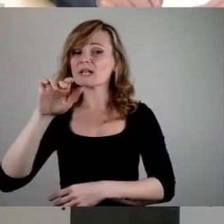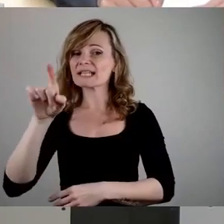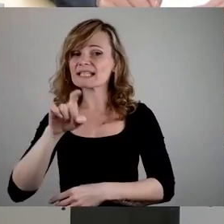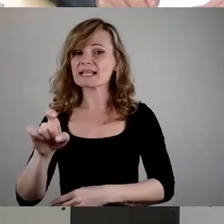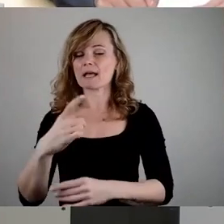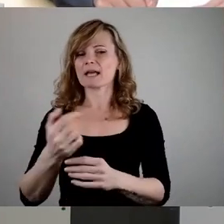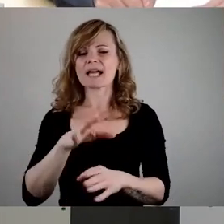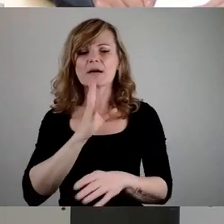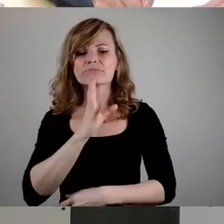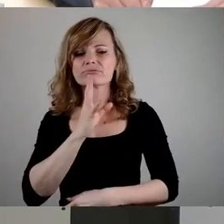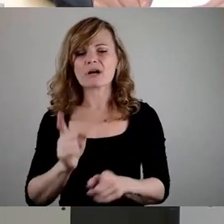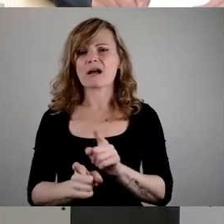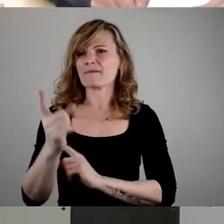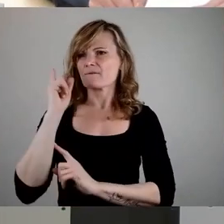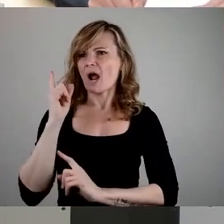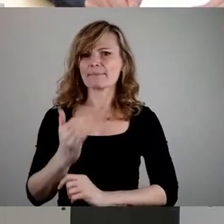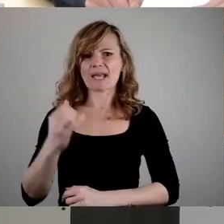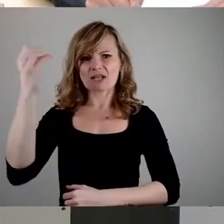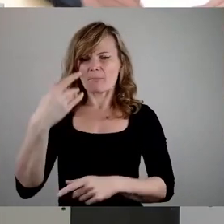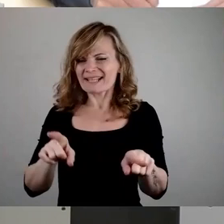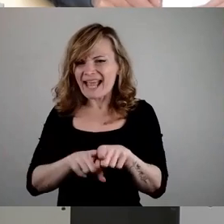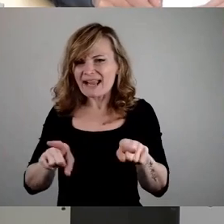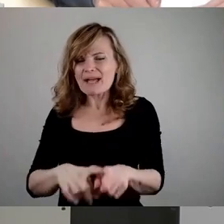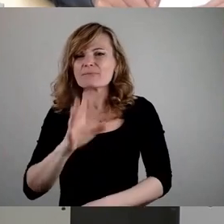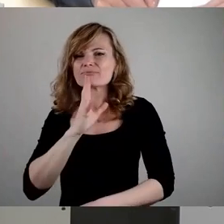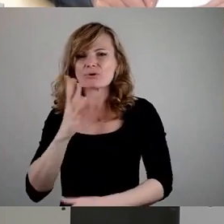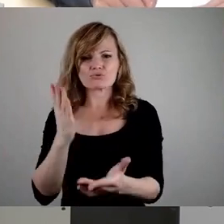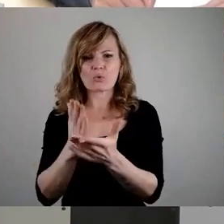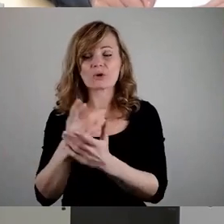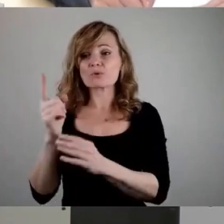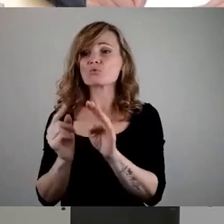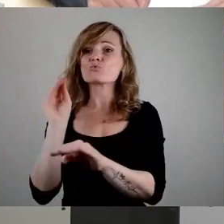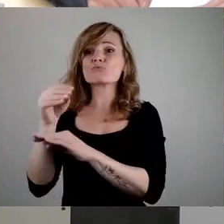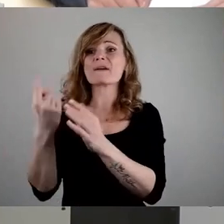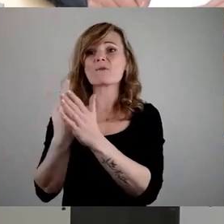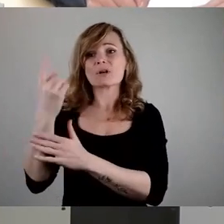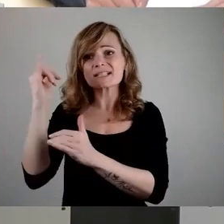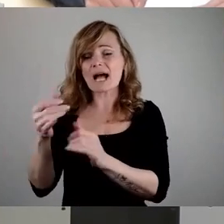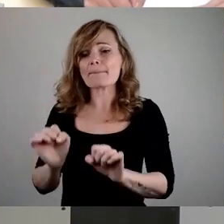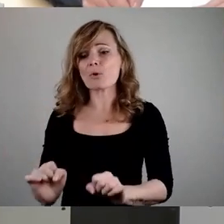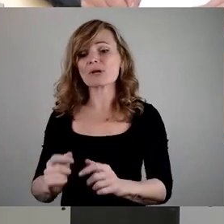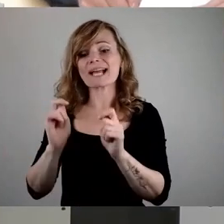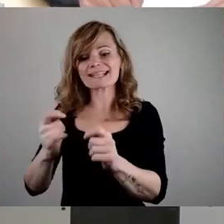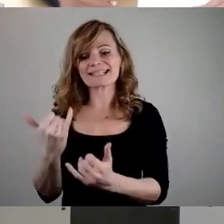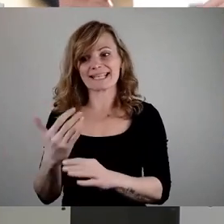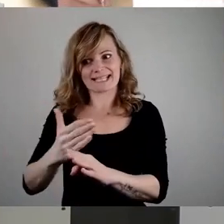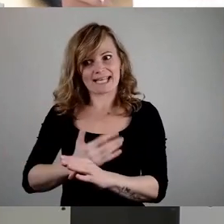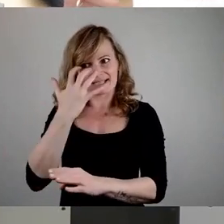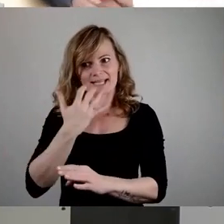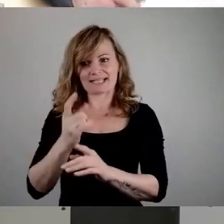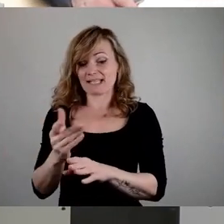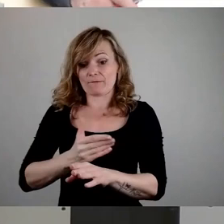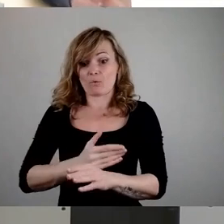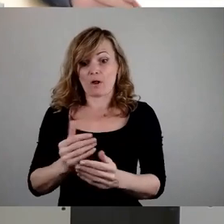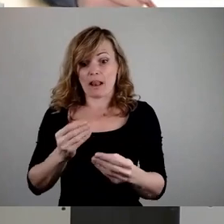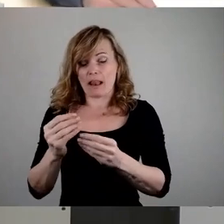gehalten, wie er im Sommer letzten Jahres gehalten hat. Er mag überfordert sein, der Antrag kam jetzt wirklich auch rechtzeitig und nicht unmittelbar vor der Sitzung